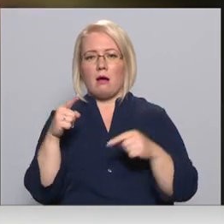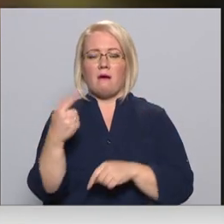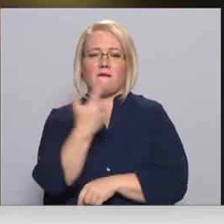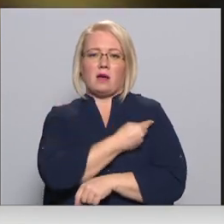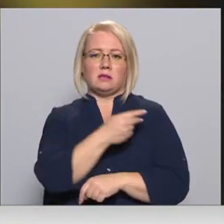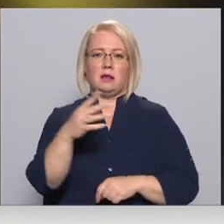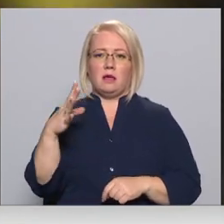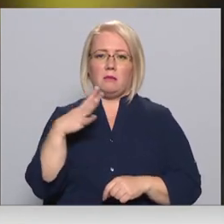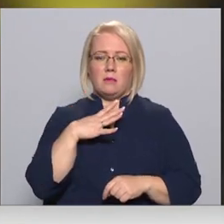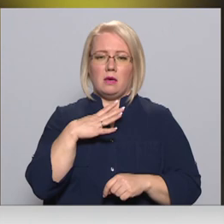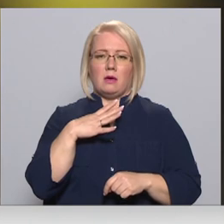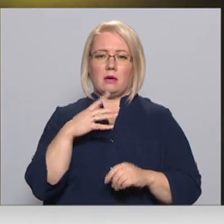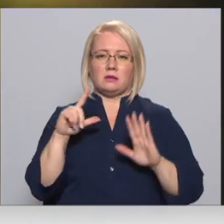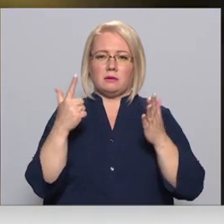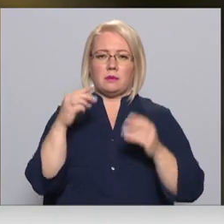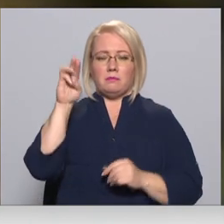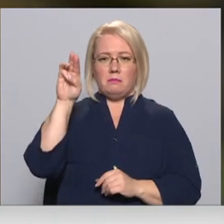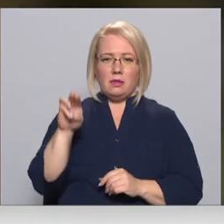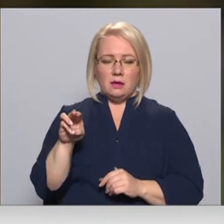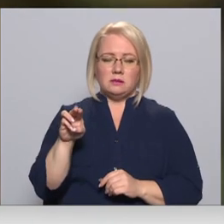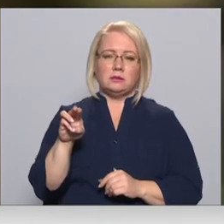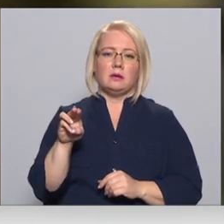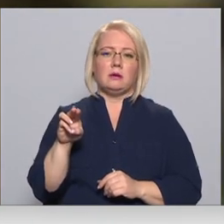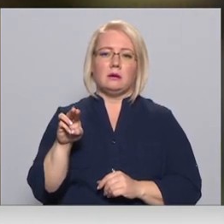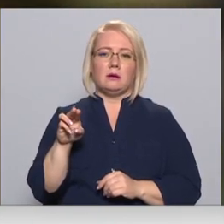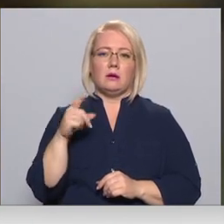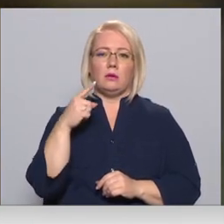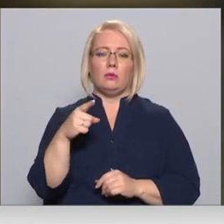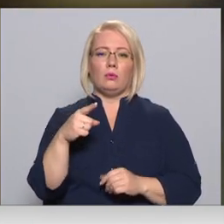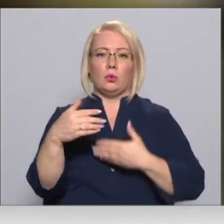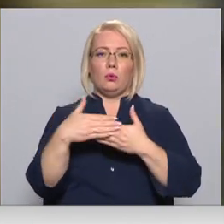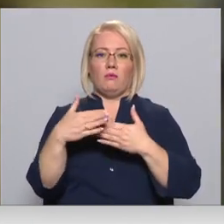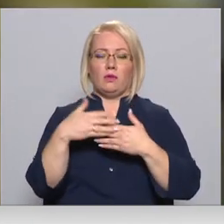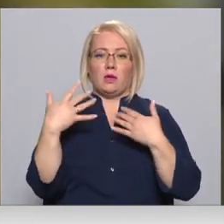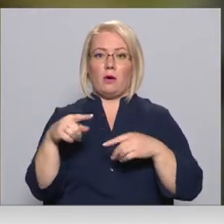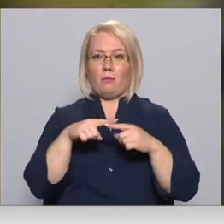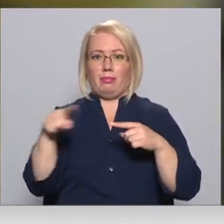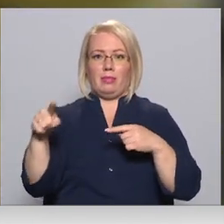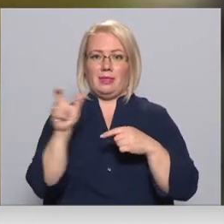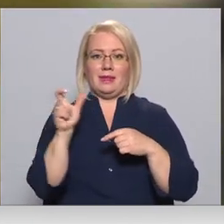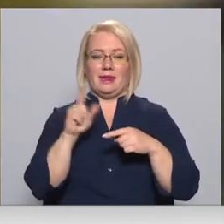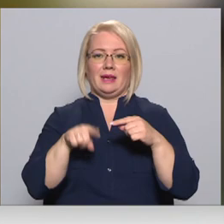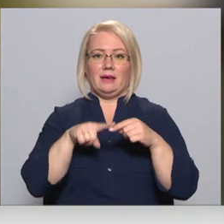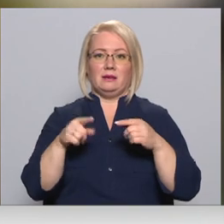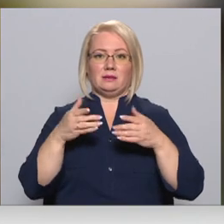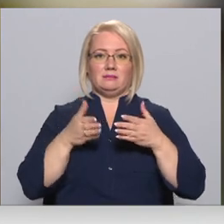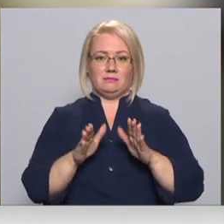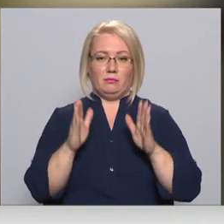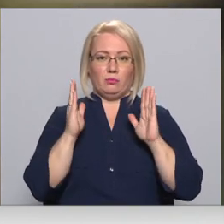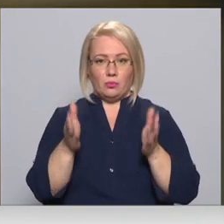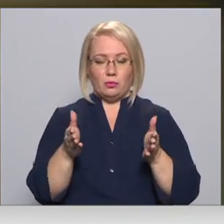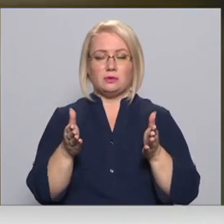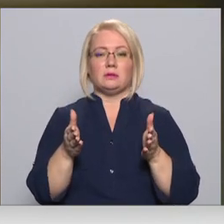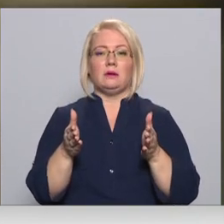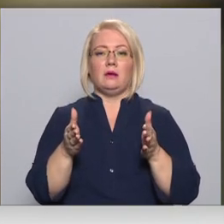veikt un cetītdiena mēnesi. Tas nozīmē, ka turpats tu jau arī pīnieša taisna bija.